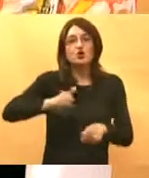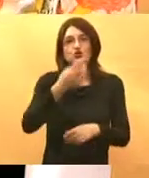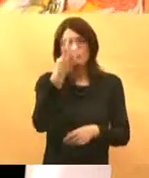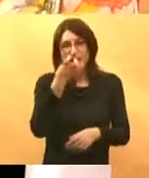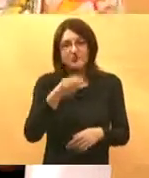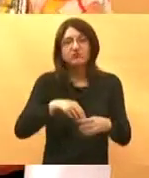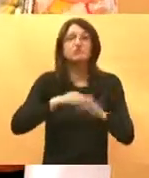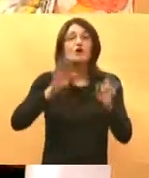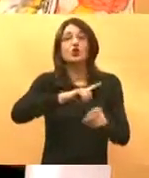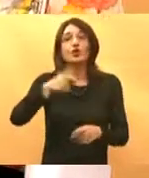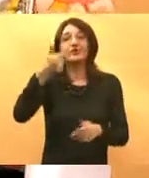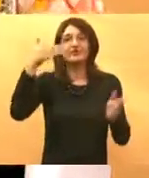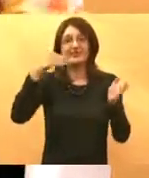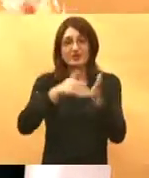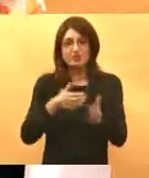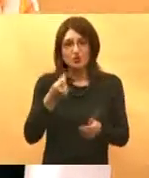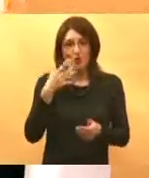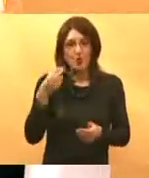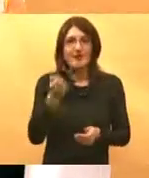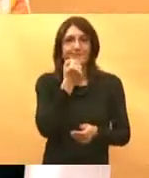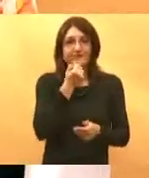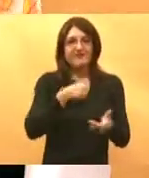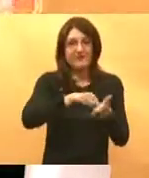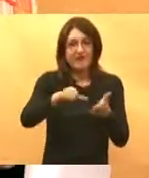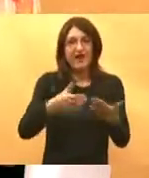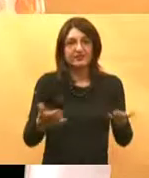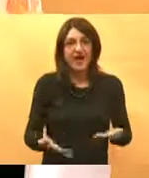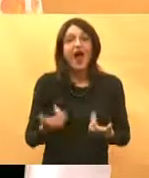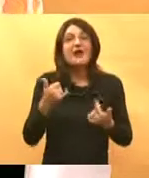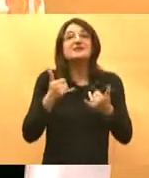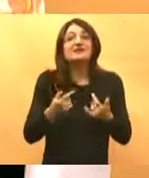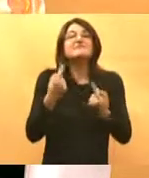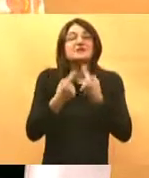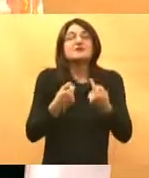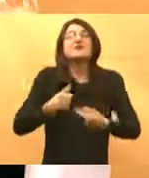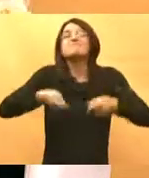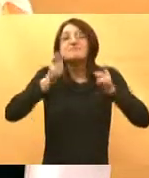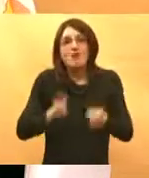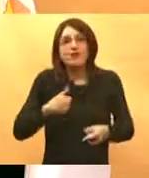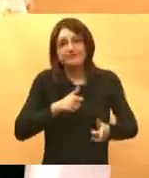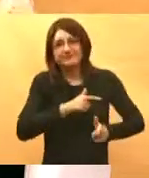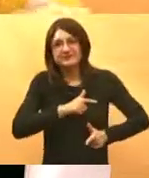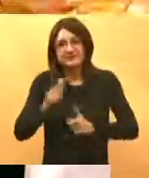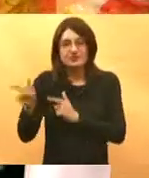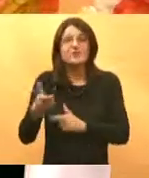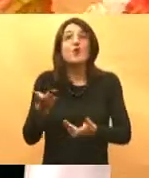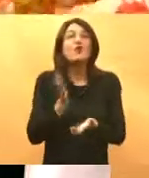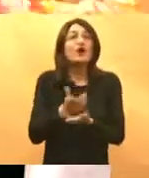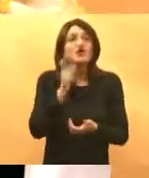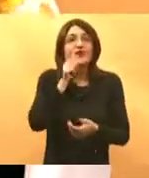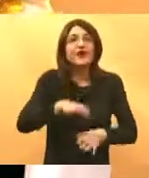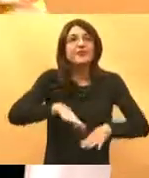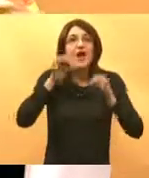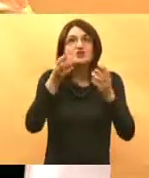do 1000 kuna plati se privatno ali takva je situacija da idete i da čovjek zato uvijek iznađe neke